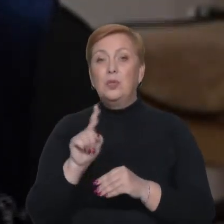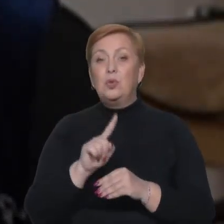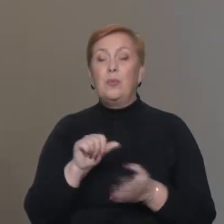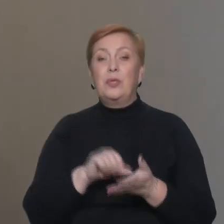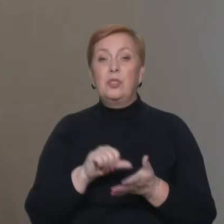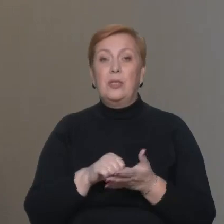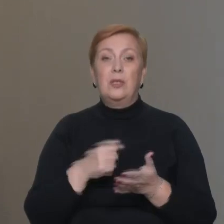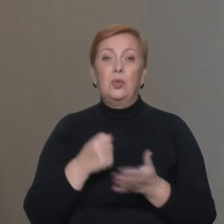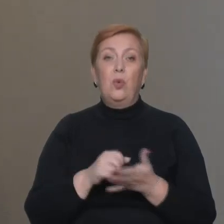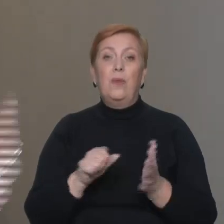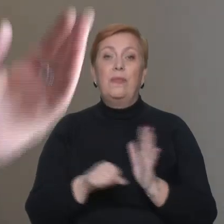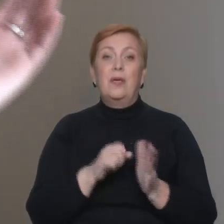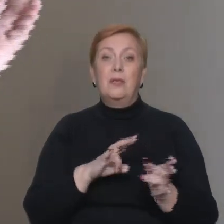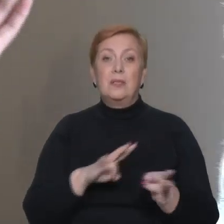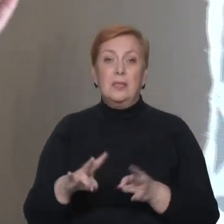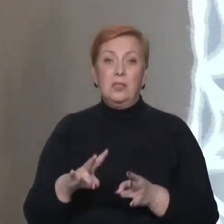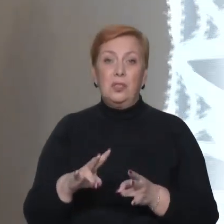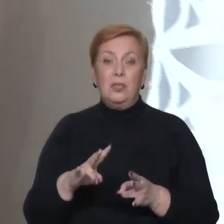організації.